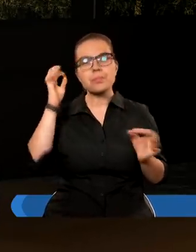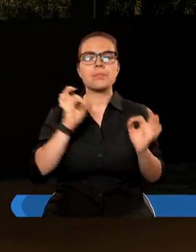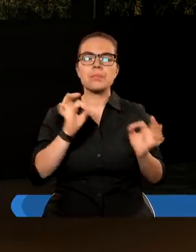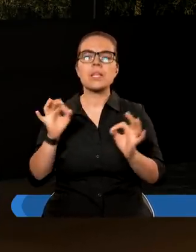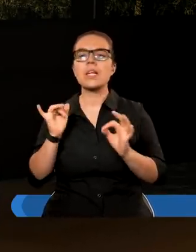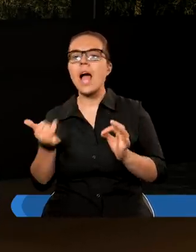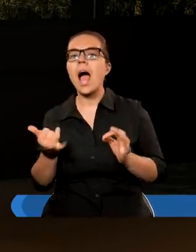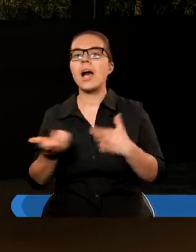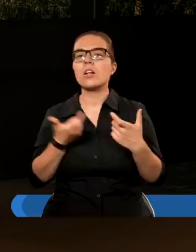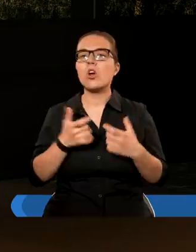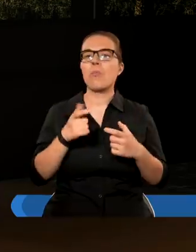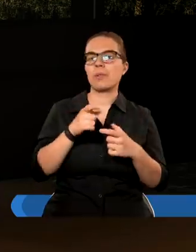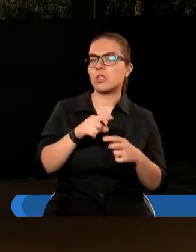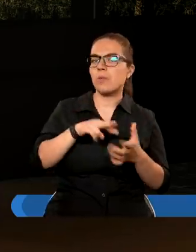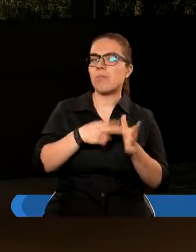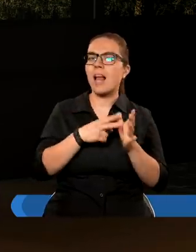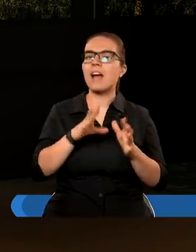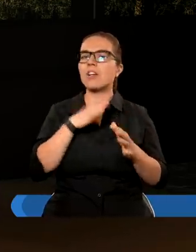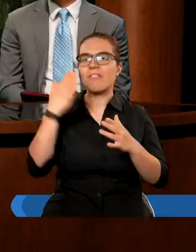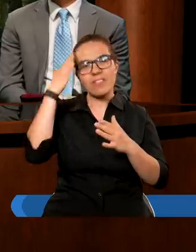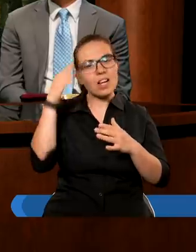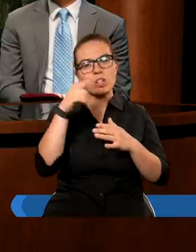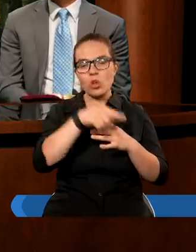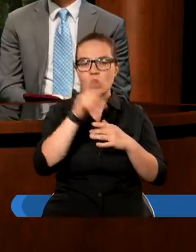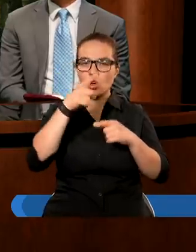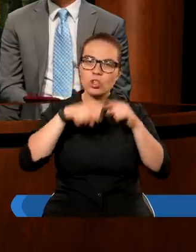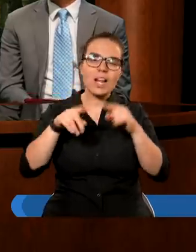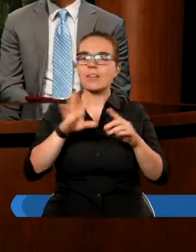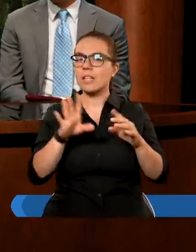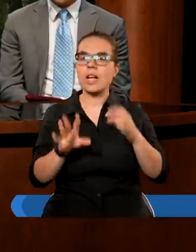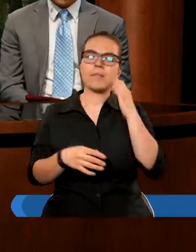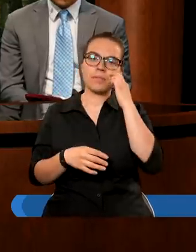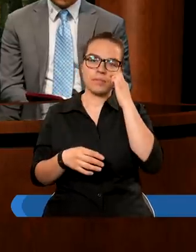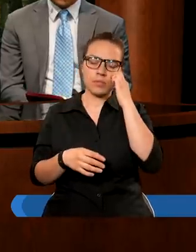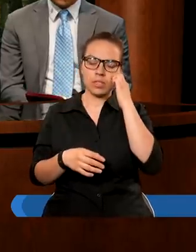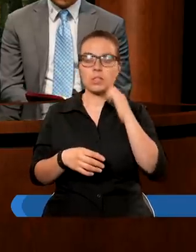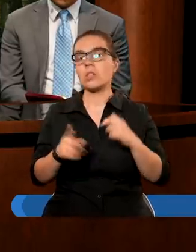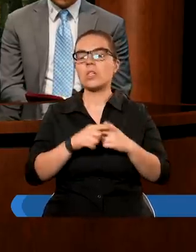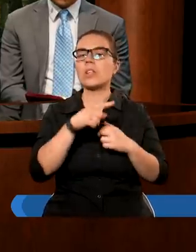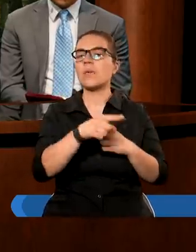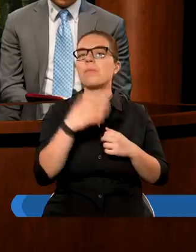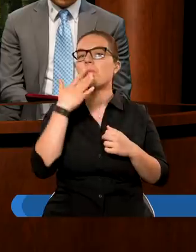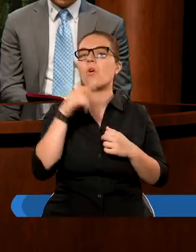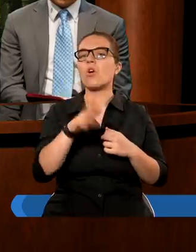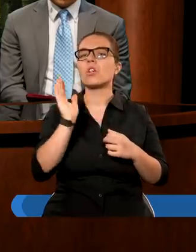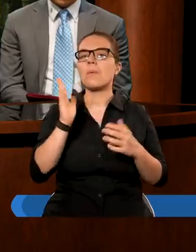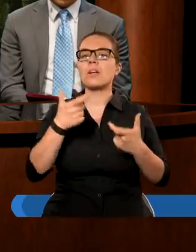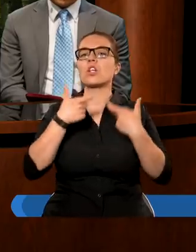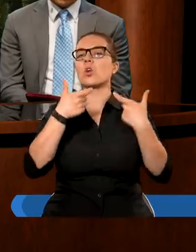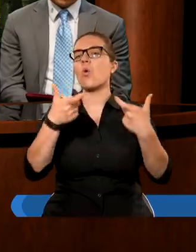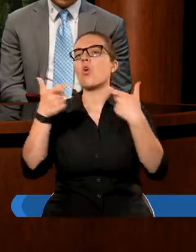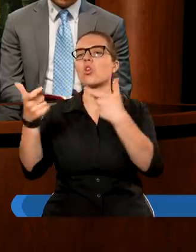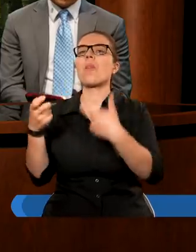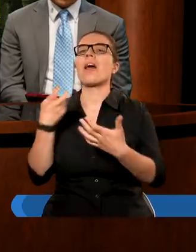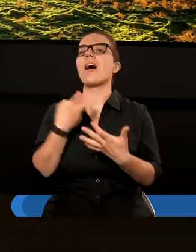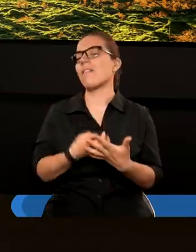wykładnią, która ocania, czy prorok jest prawdziwy, czy jest fałszywy. Tak. Kolejny fragment mówi również o tym, że będzie głoszona Ewangelia.